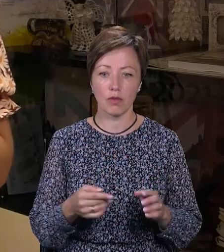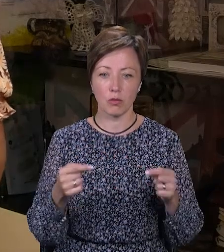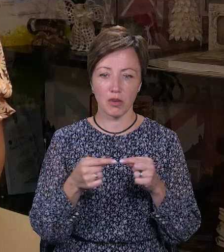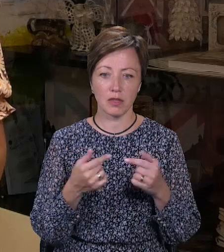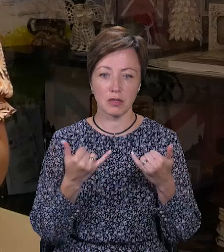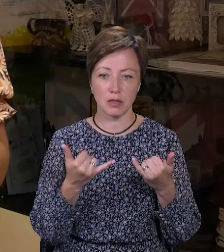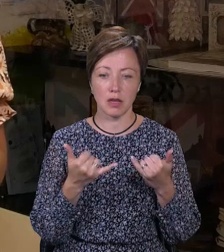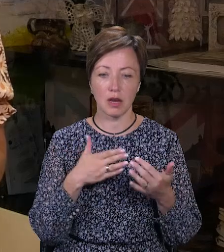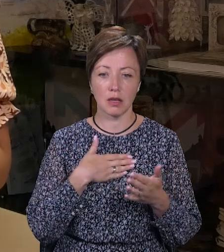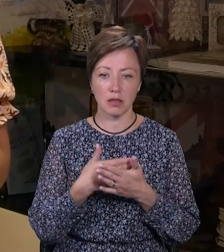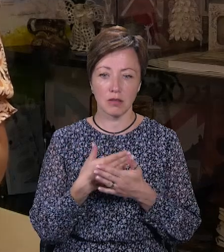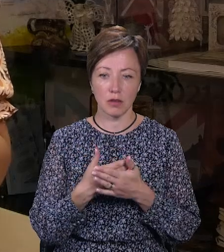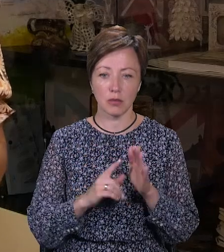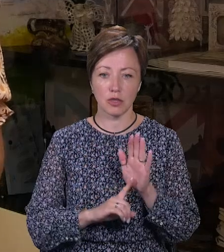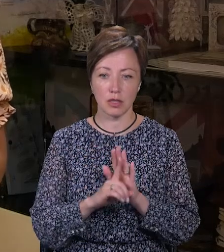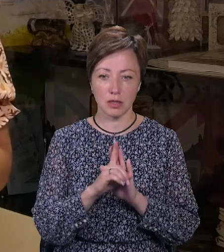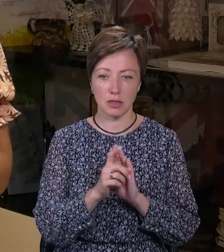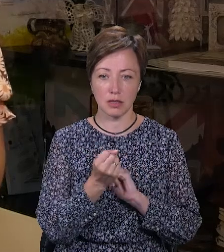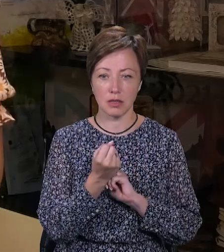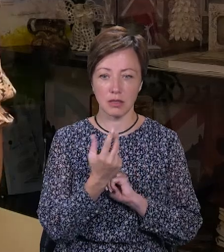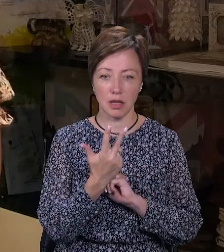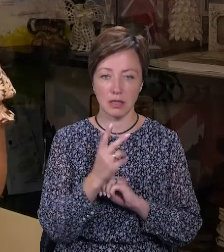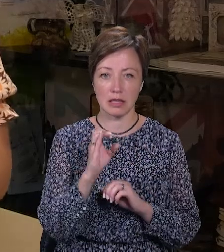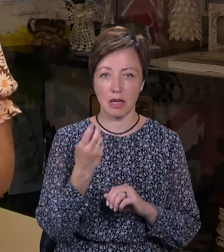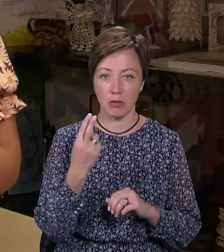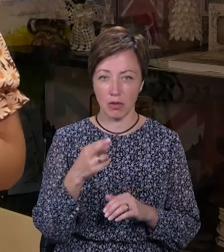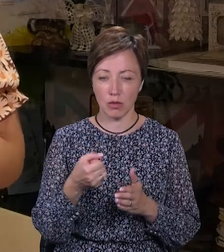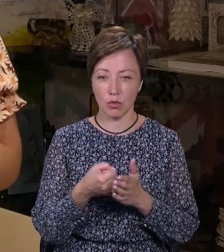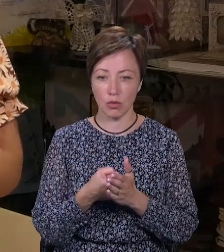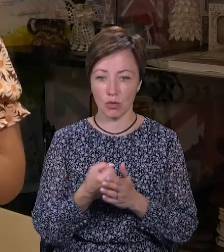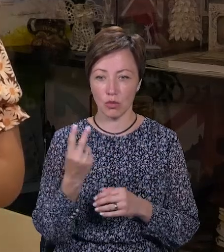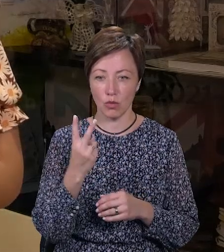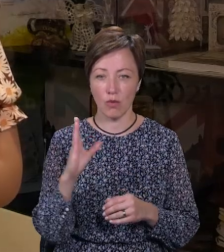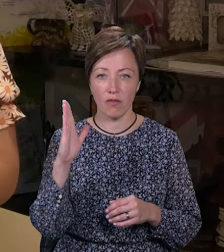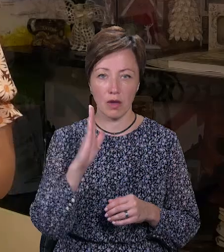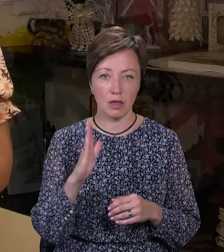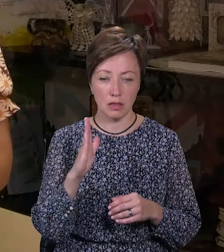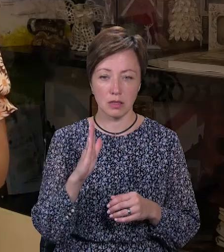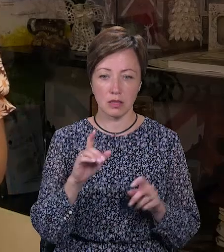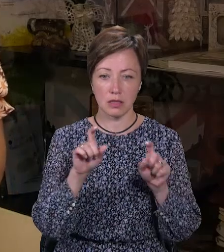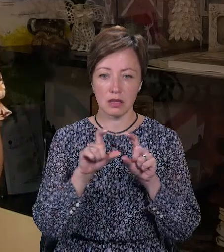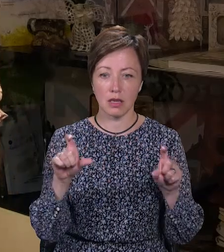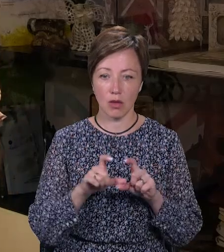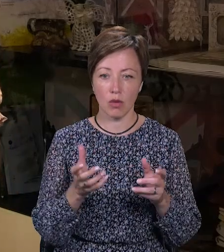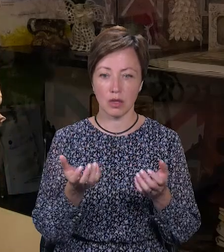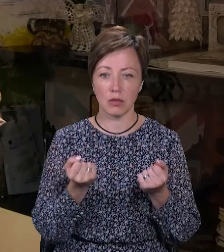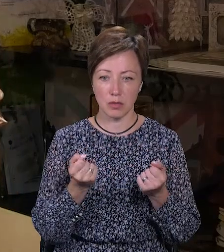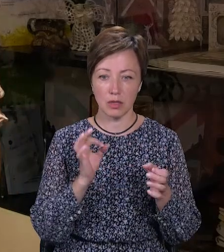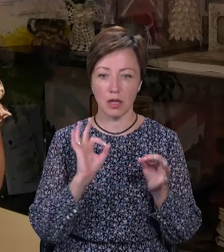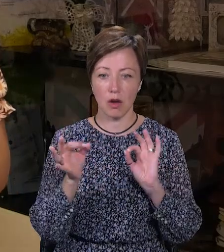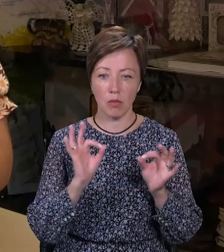зараз активно, починаючи з 13 серпня до 2 вересня, заклади, отримавши